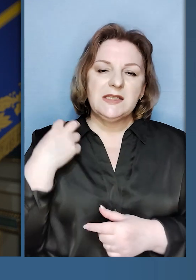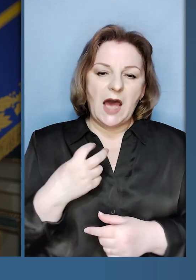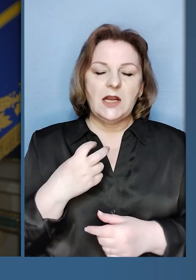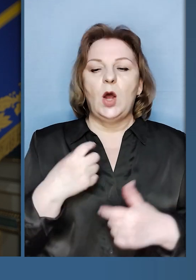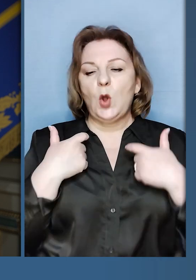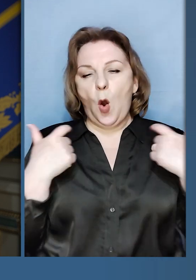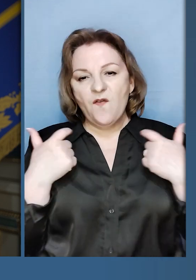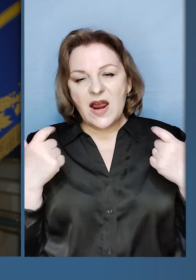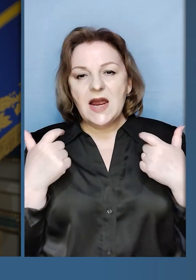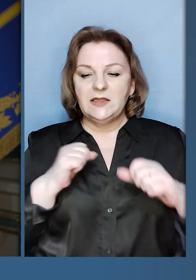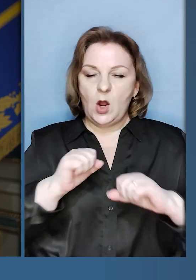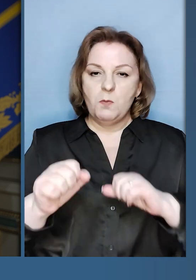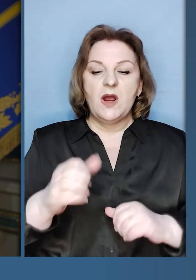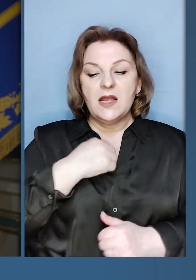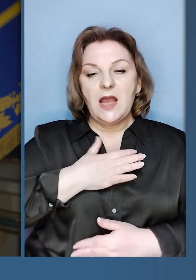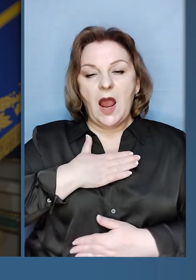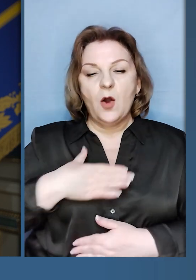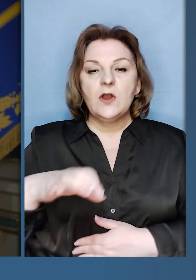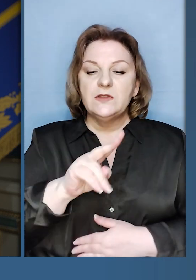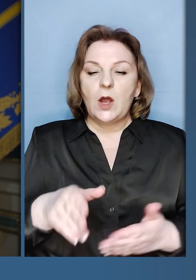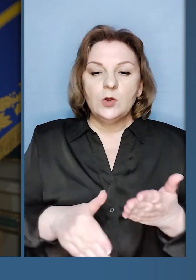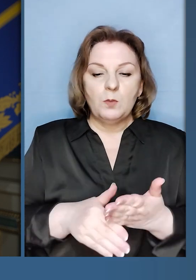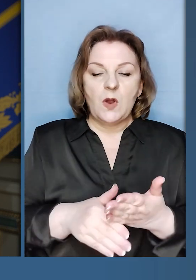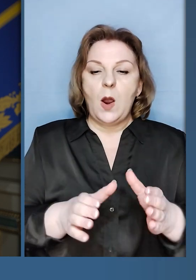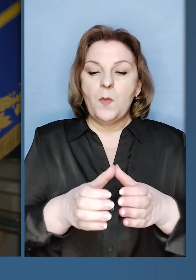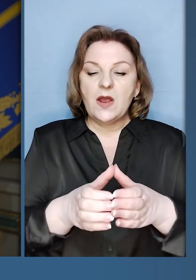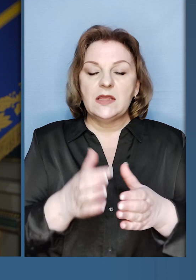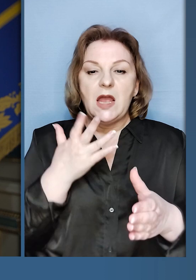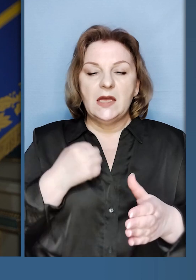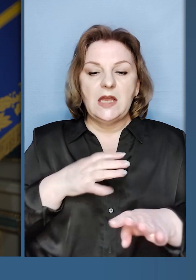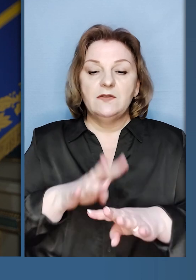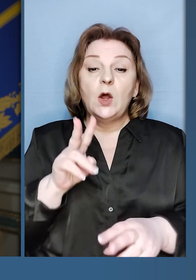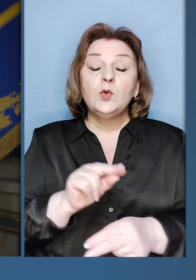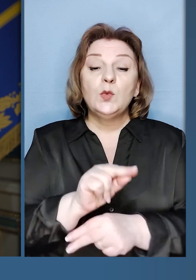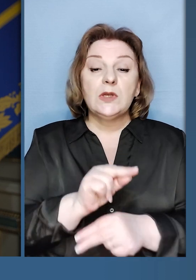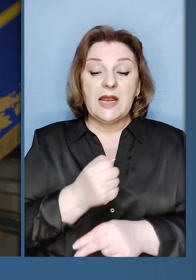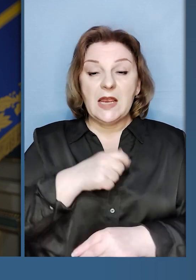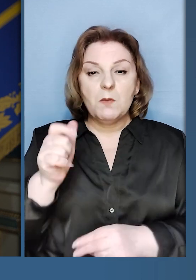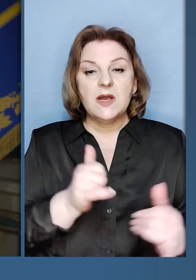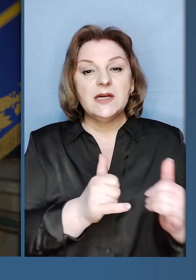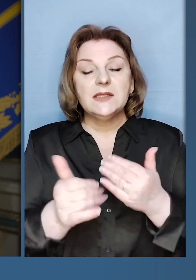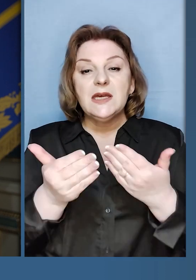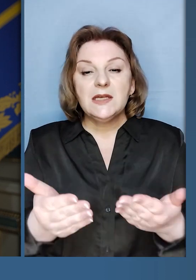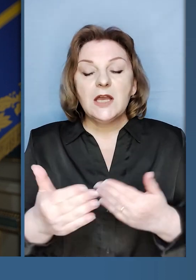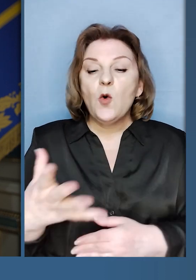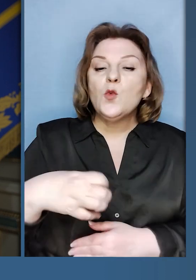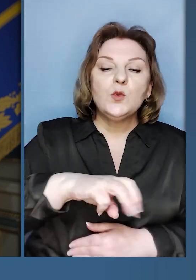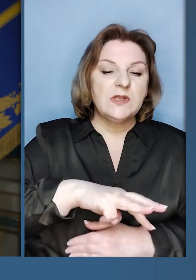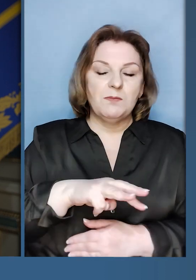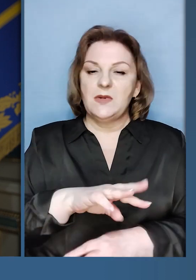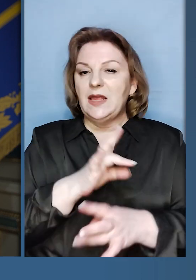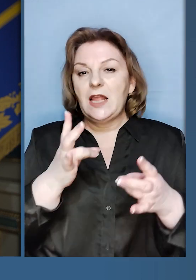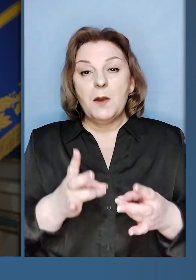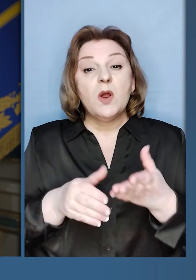офіцерам, командуванню. Дякую усім, хто допомагає підрозділам Нацгвардії, хто тренує бійців, забезпечує їх